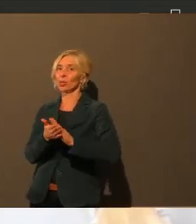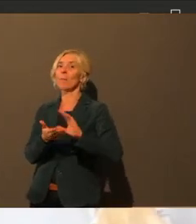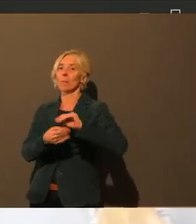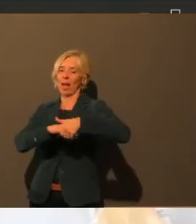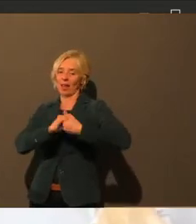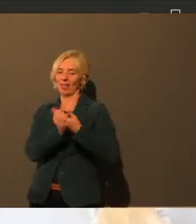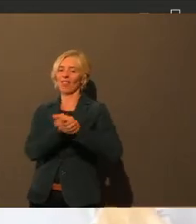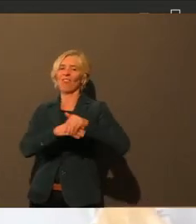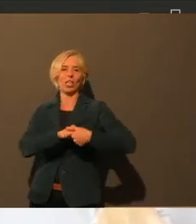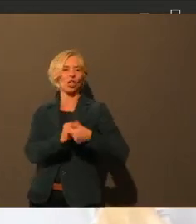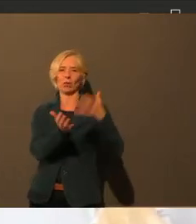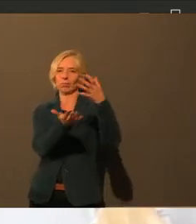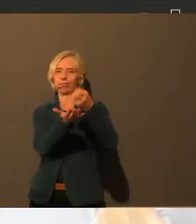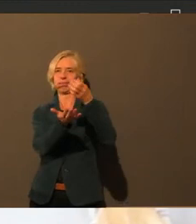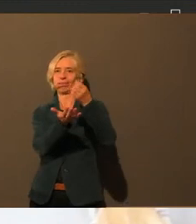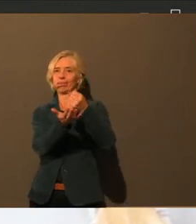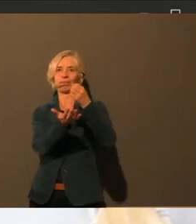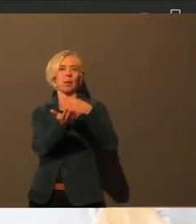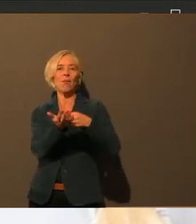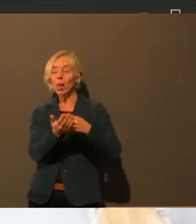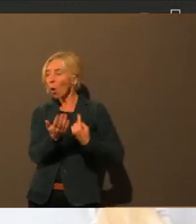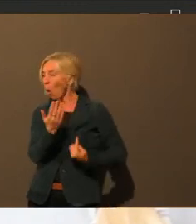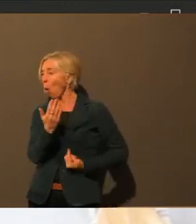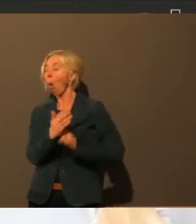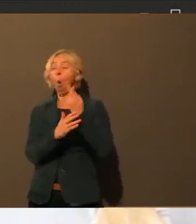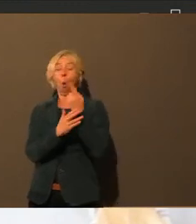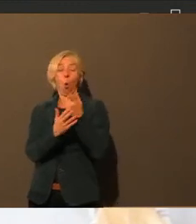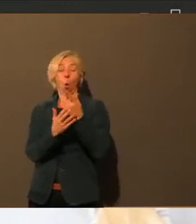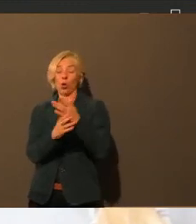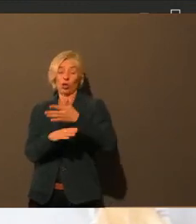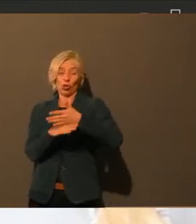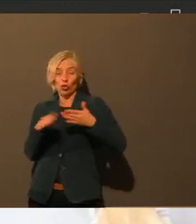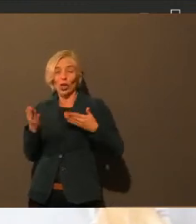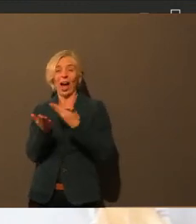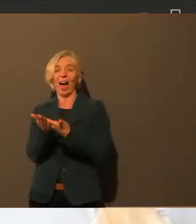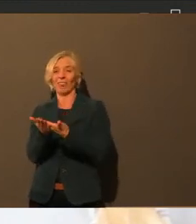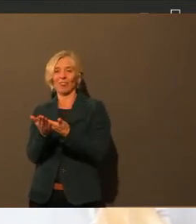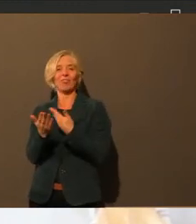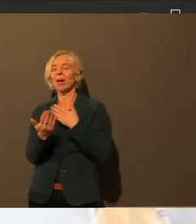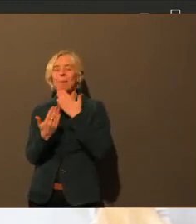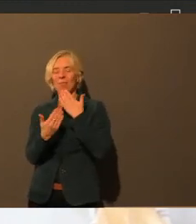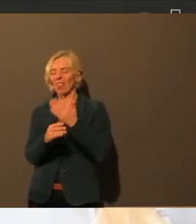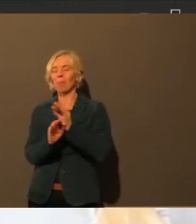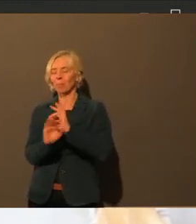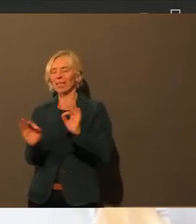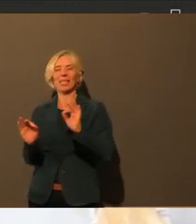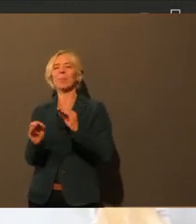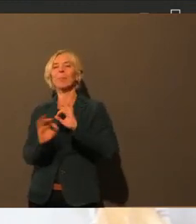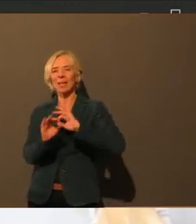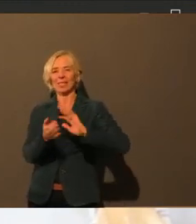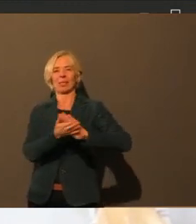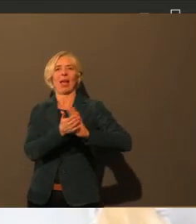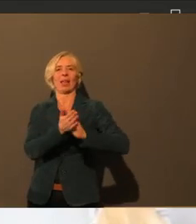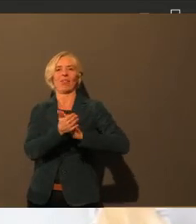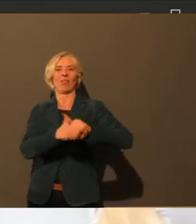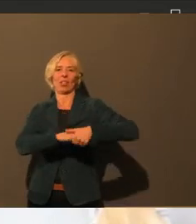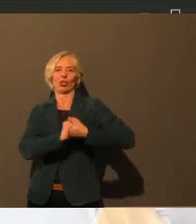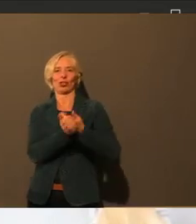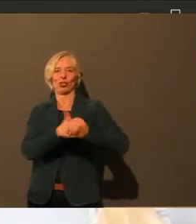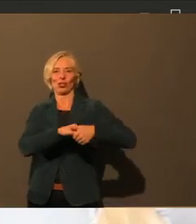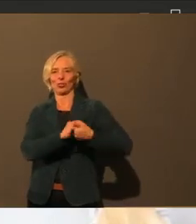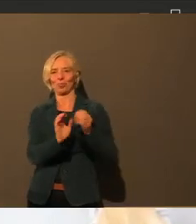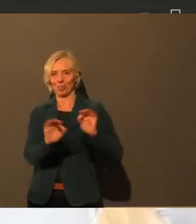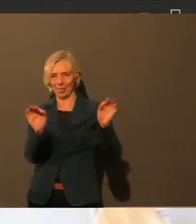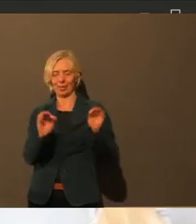waschen, als diese hoch dosierten Desinfektionsmittel zu verwenden. Beim Thema Lüftung sind wir dabei,